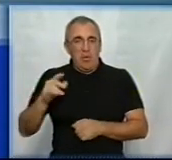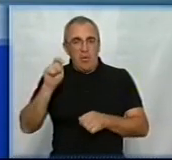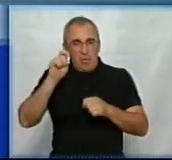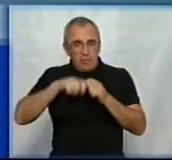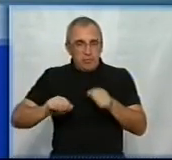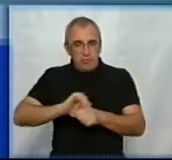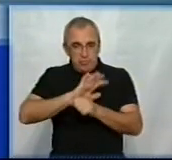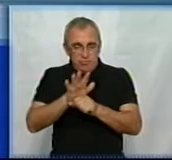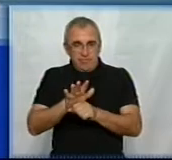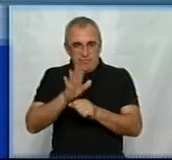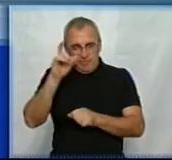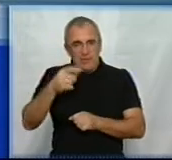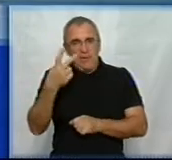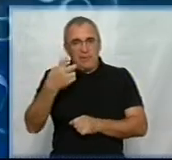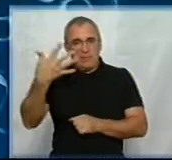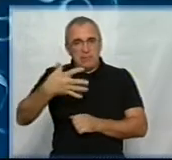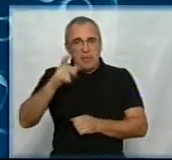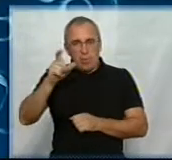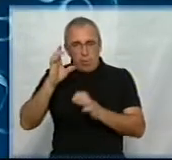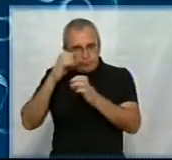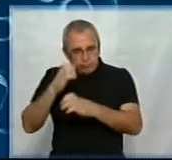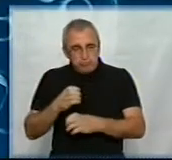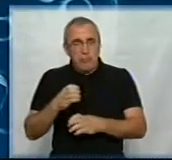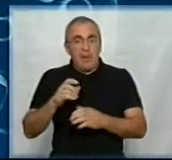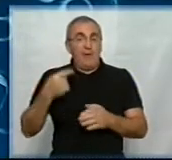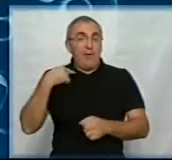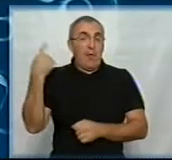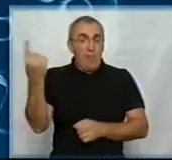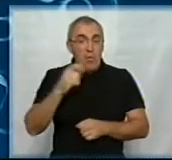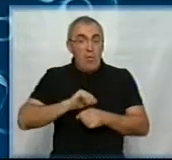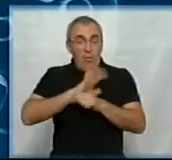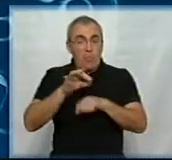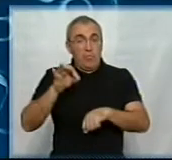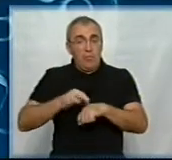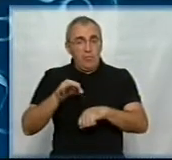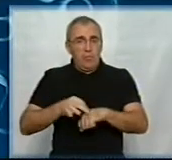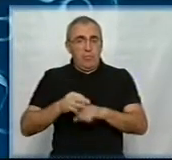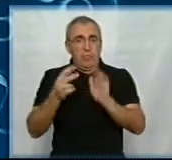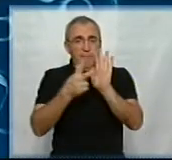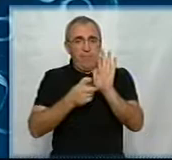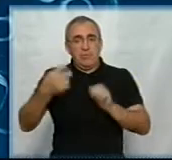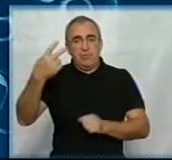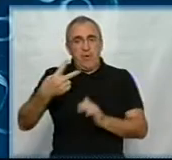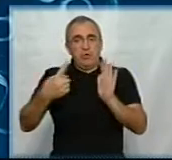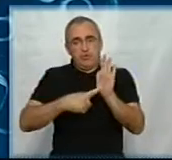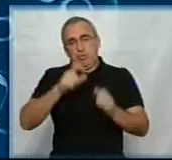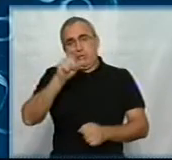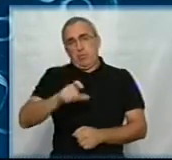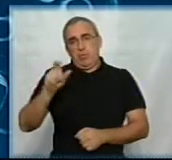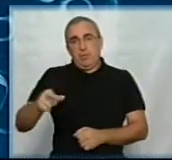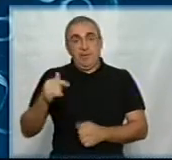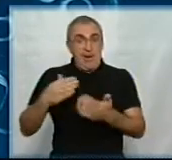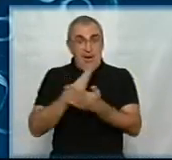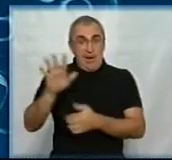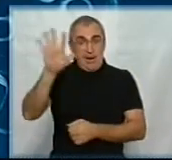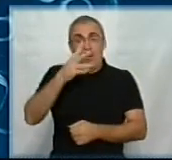-19 за добу 250 людей. Всього в Кіровоградській області на коронавірус занедужили 826 людей. На цій